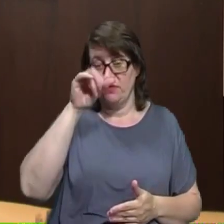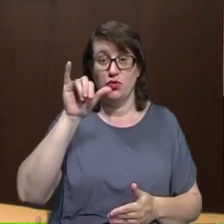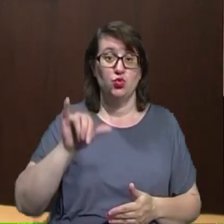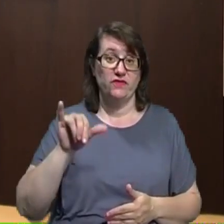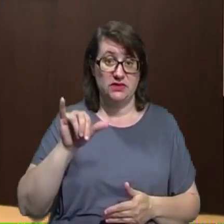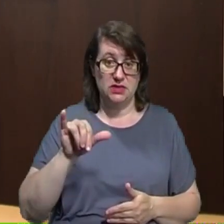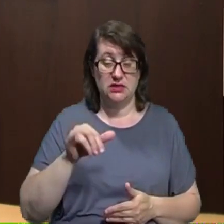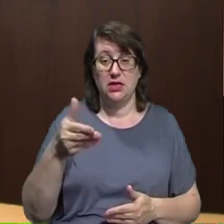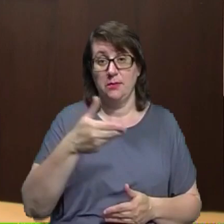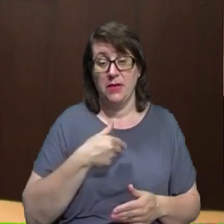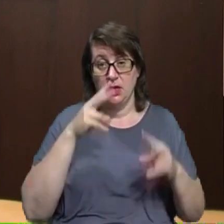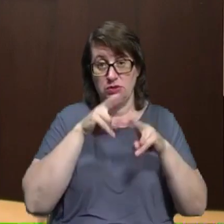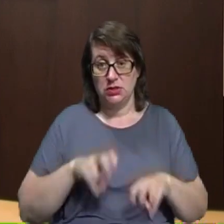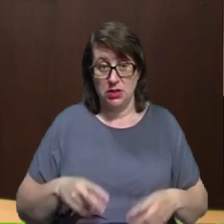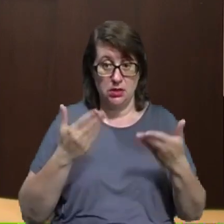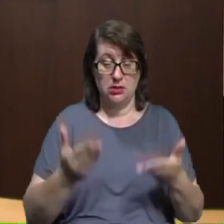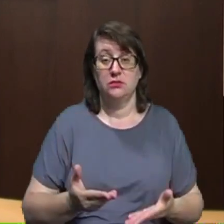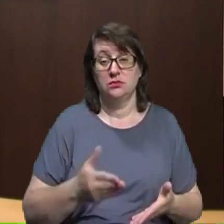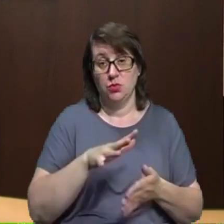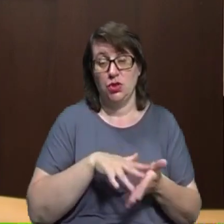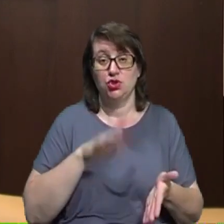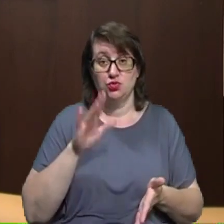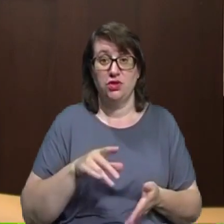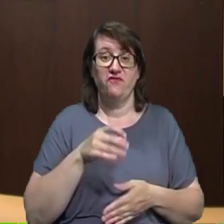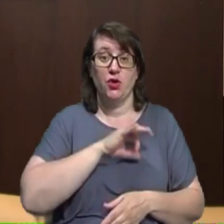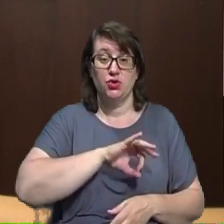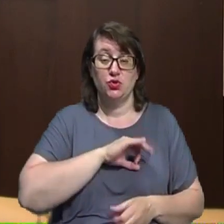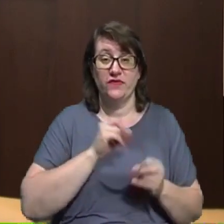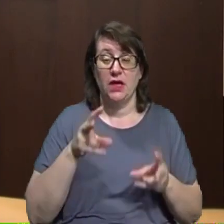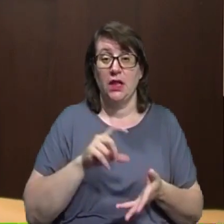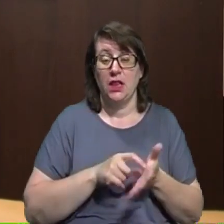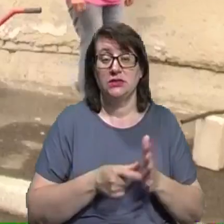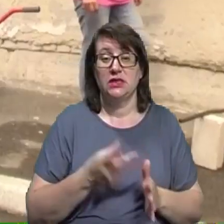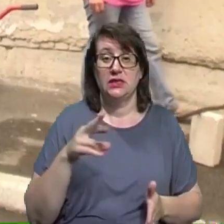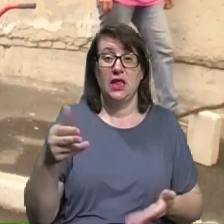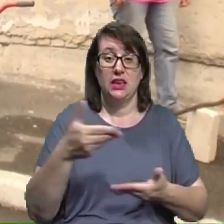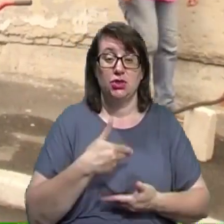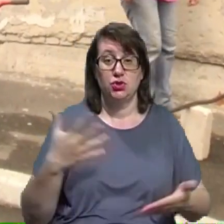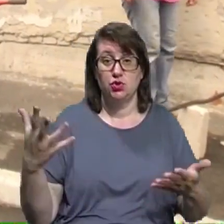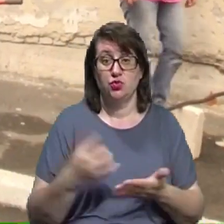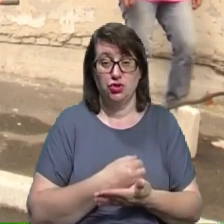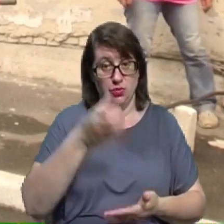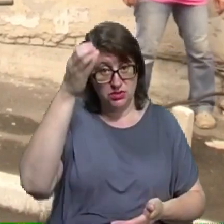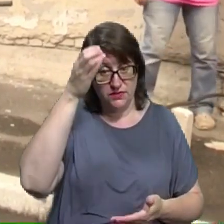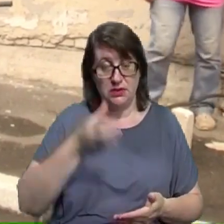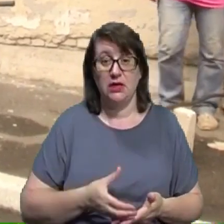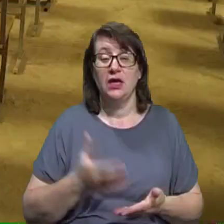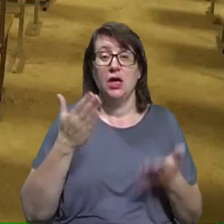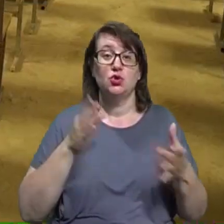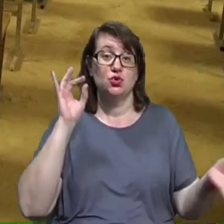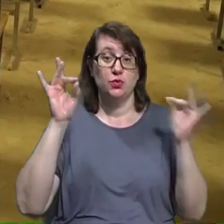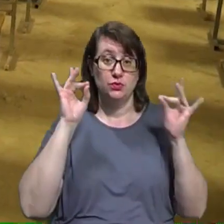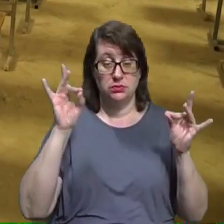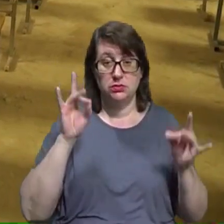розглядали їх і в подальшому будемо використовувати як класи для наших здобувачів освіти. У разі повітряної тривоги учні та